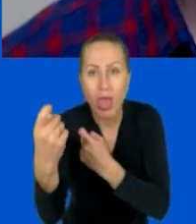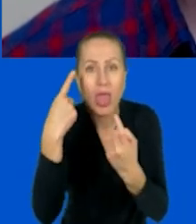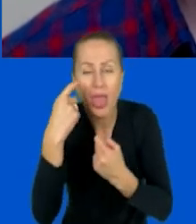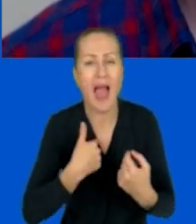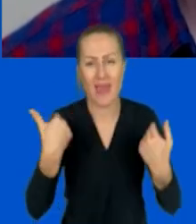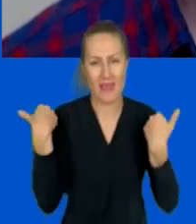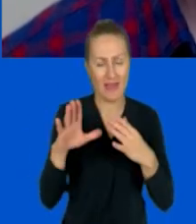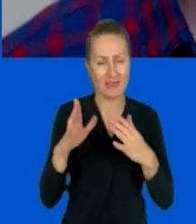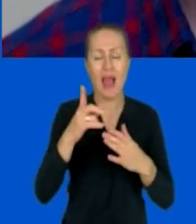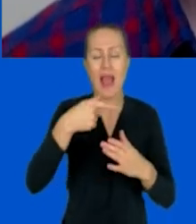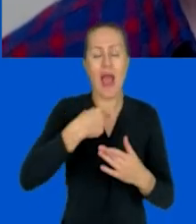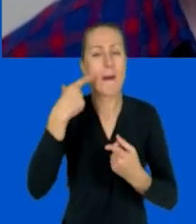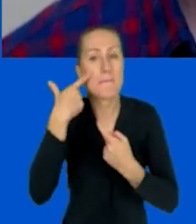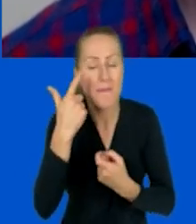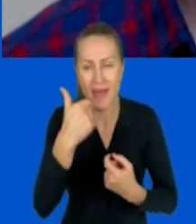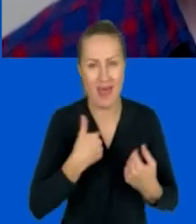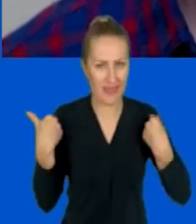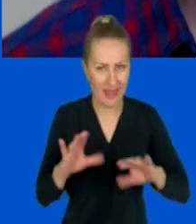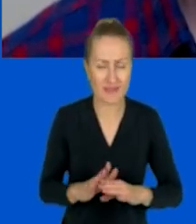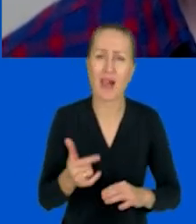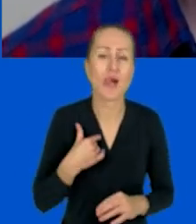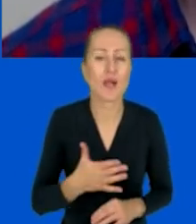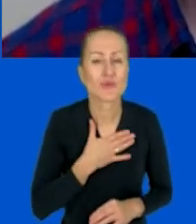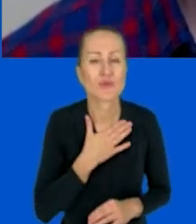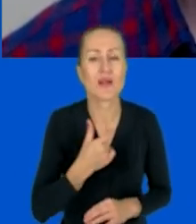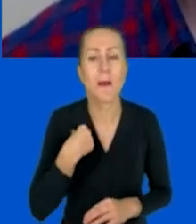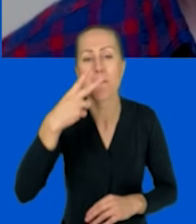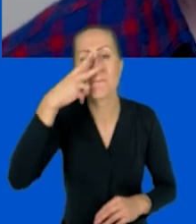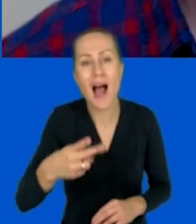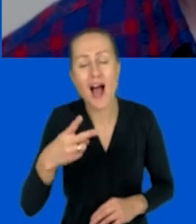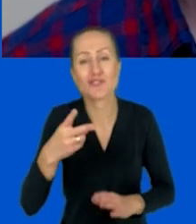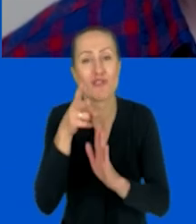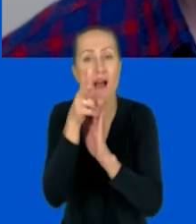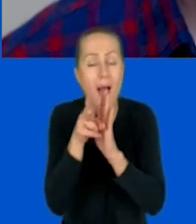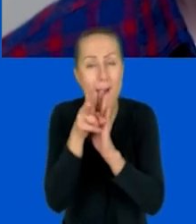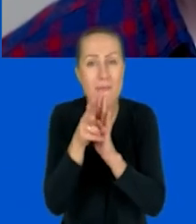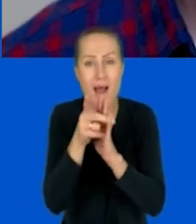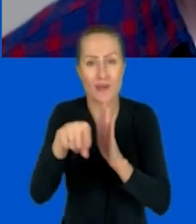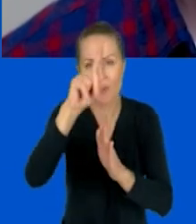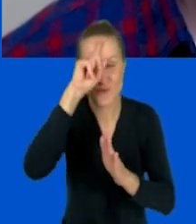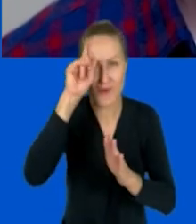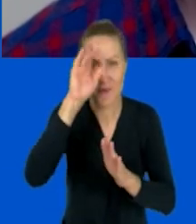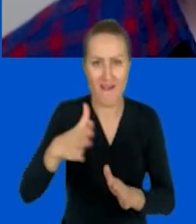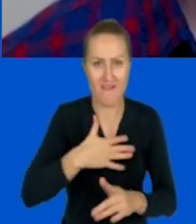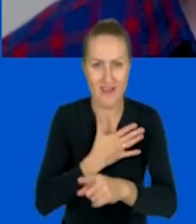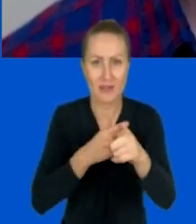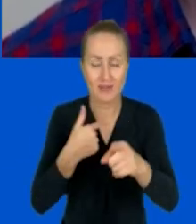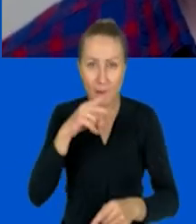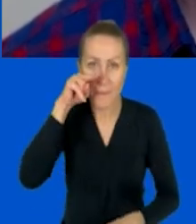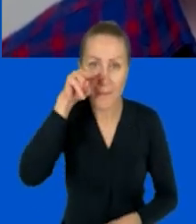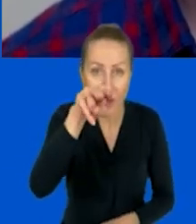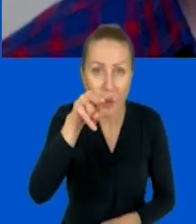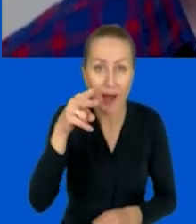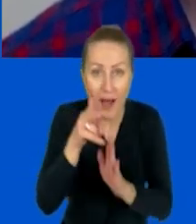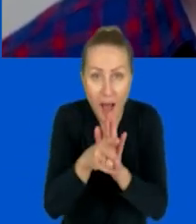rozpraszało. Mam takie uczucie, że jak patrzę w kamerę, to uczestnicy mają wrażenie, że patrzę im w oczy